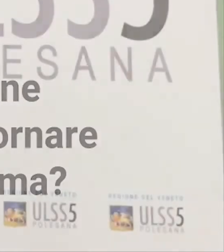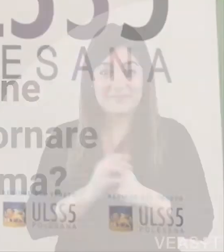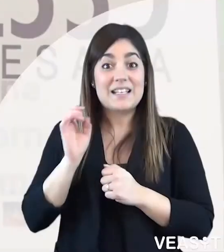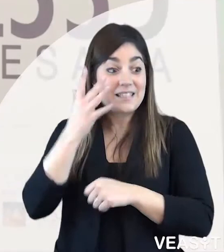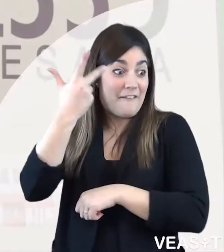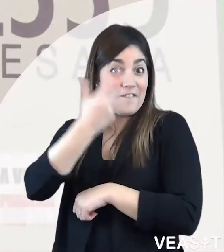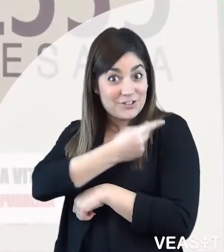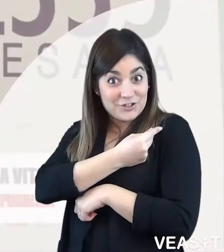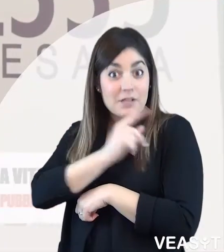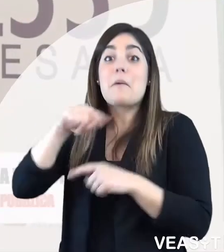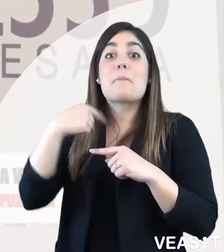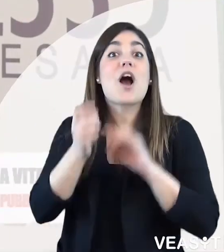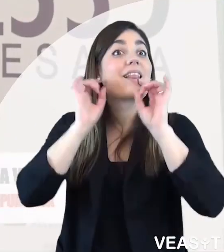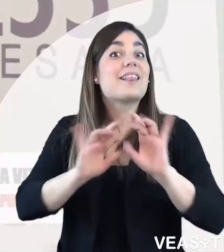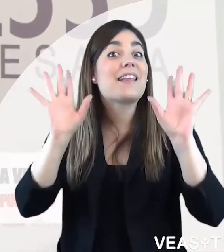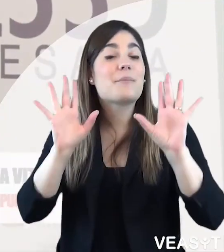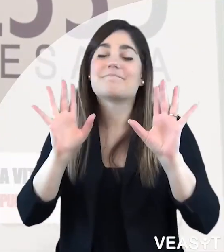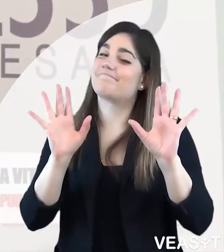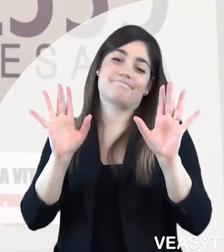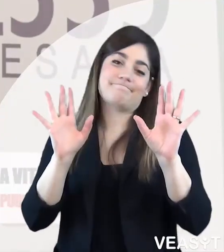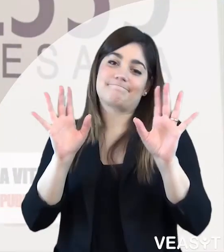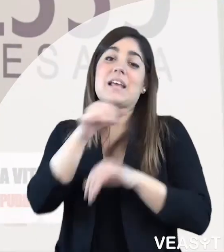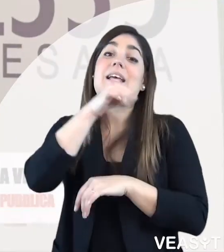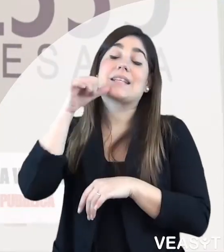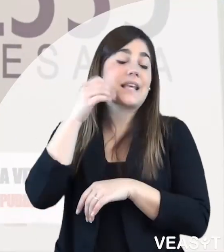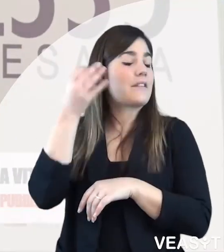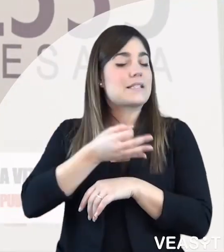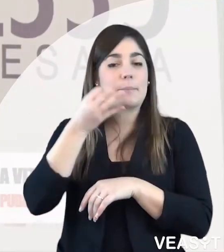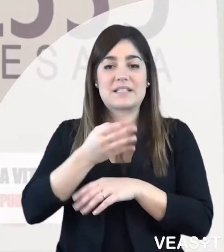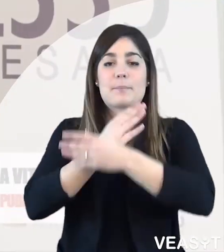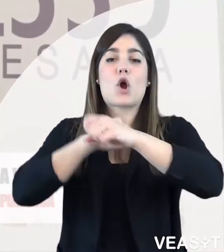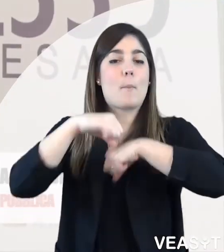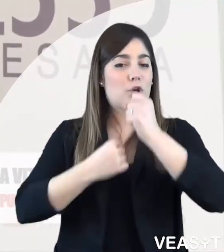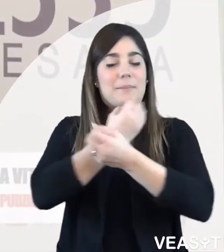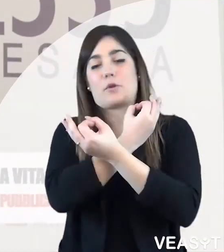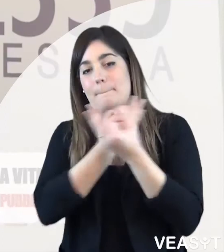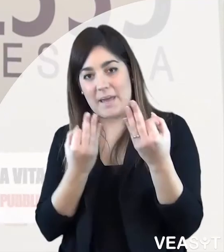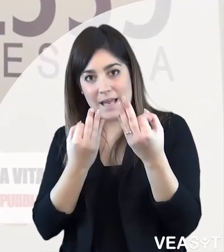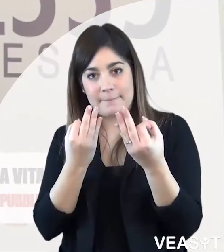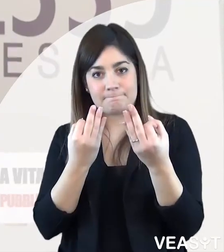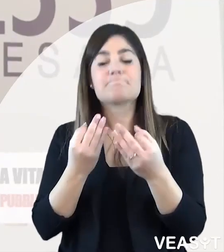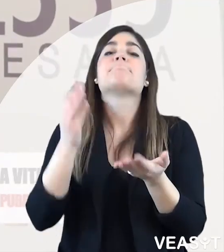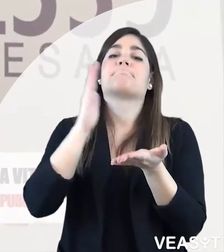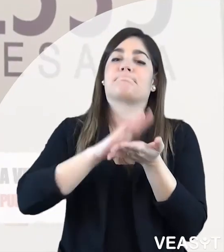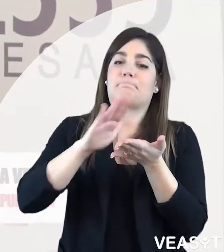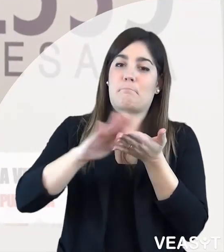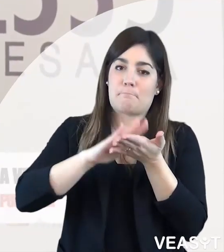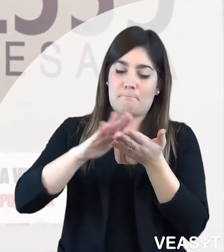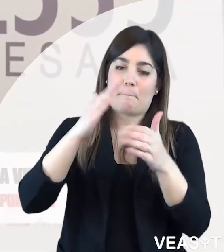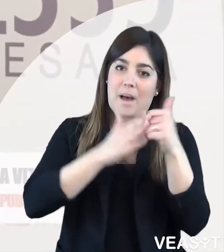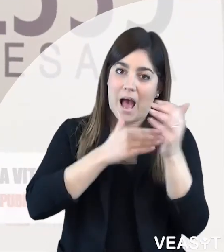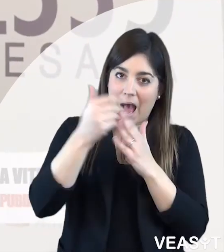Essere vaccinati non conferisce un certificato di libertà. Occorre continuare ad adottare comportamenti